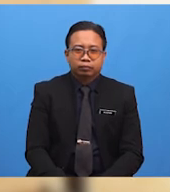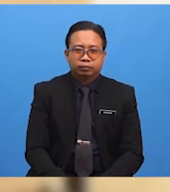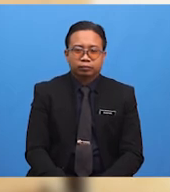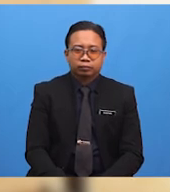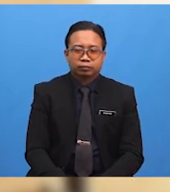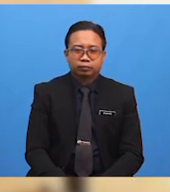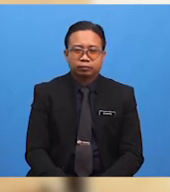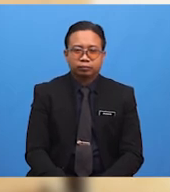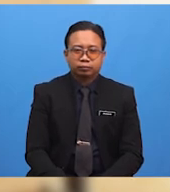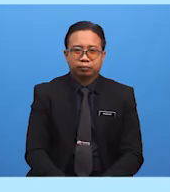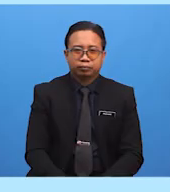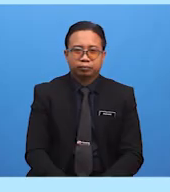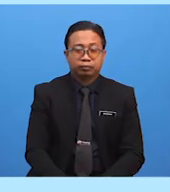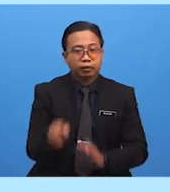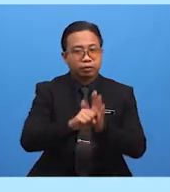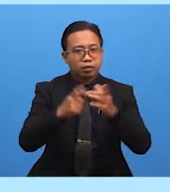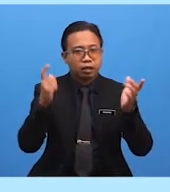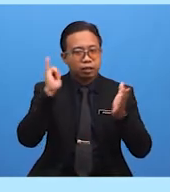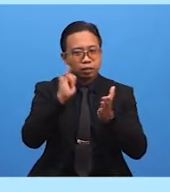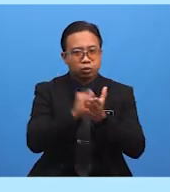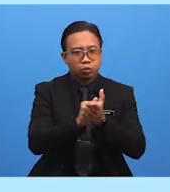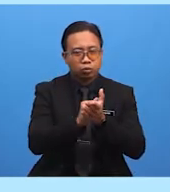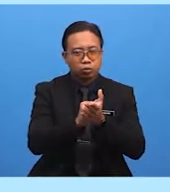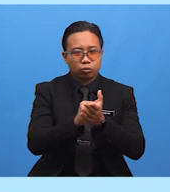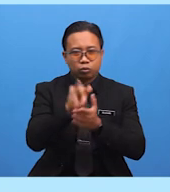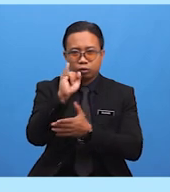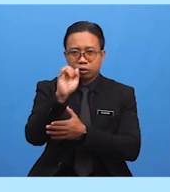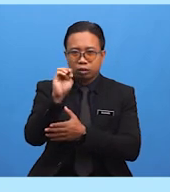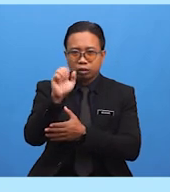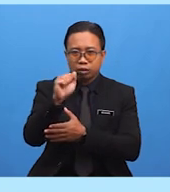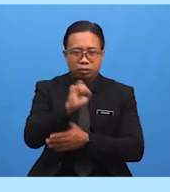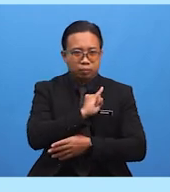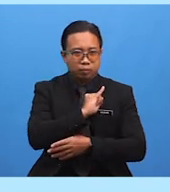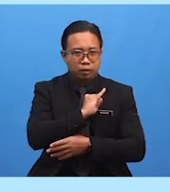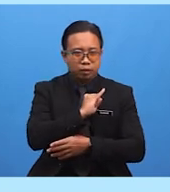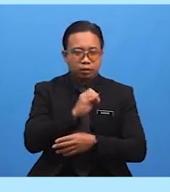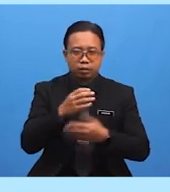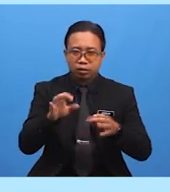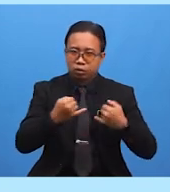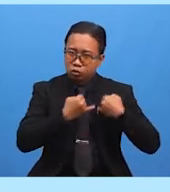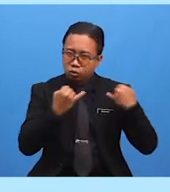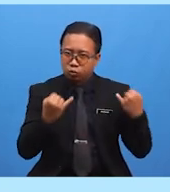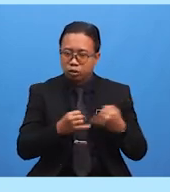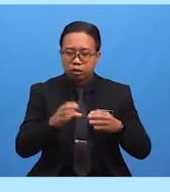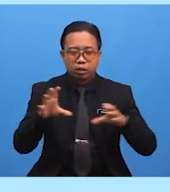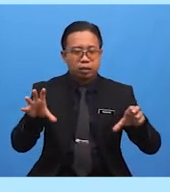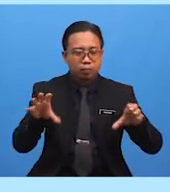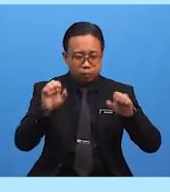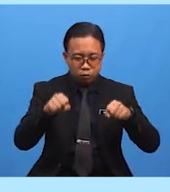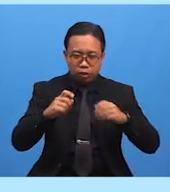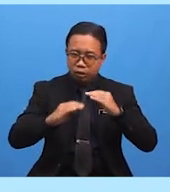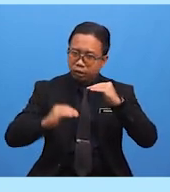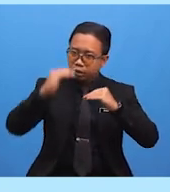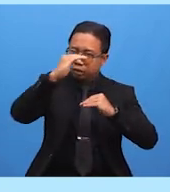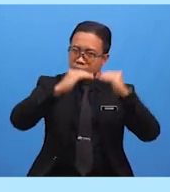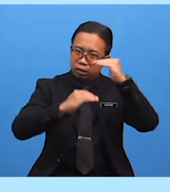Allahu Akbar Selain itu Iman Dijiwak Juga Dapat Ditingkatkan Dengan